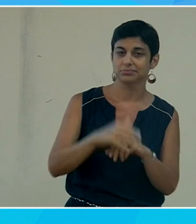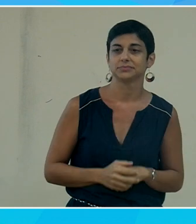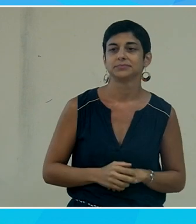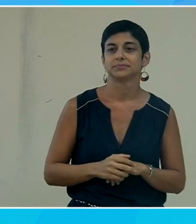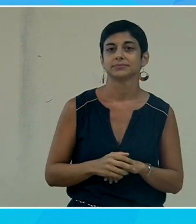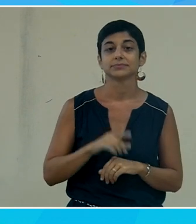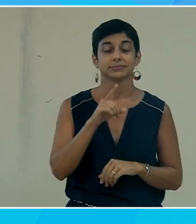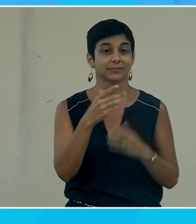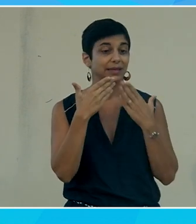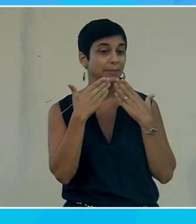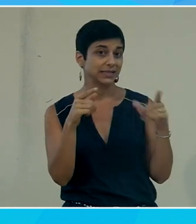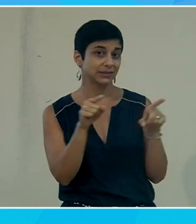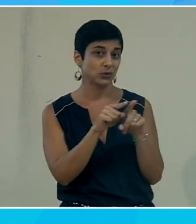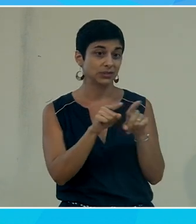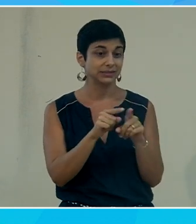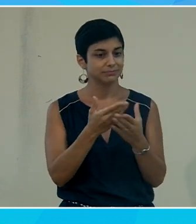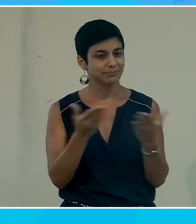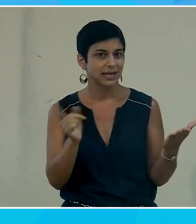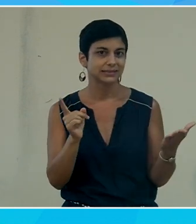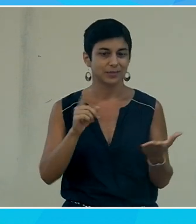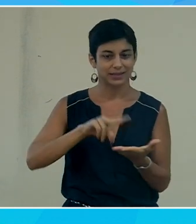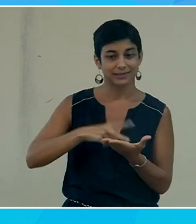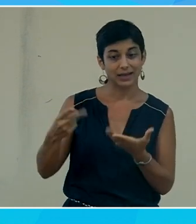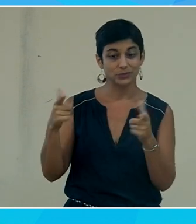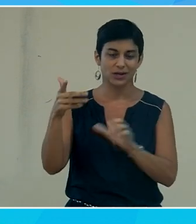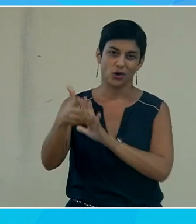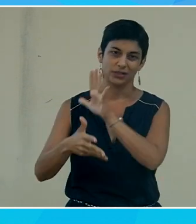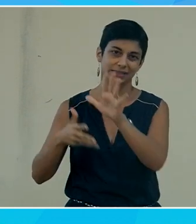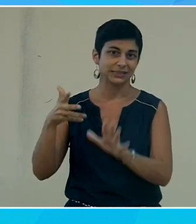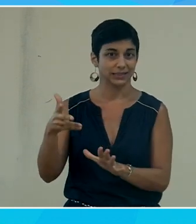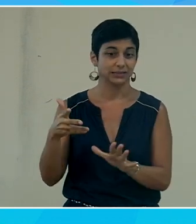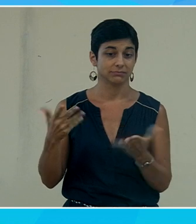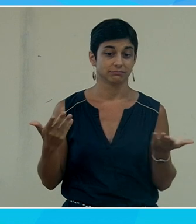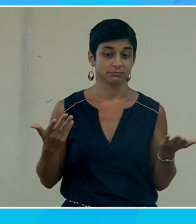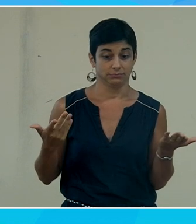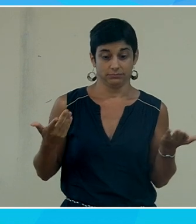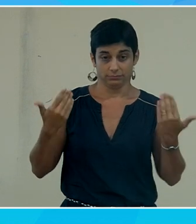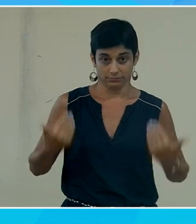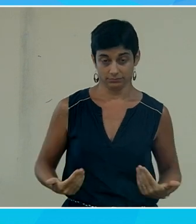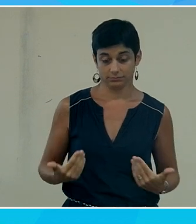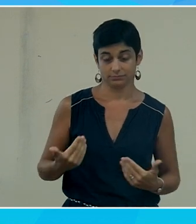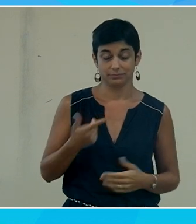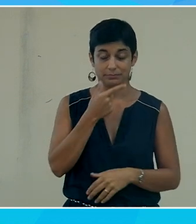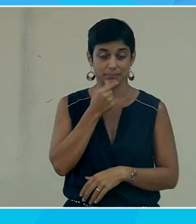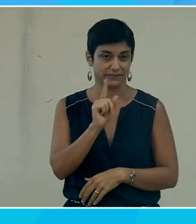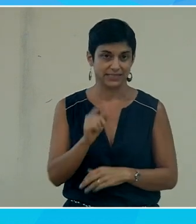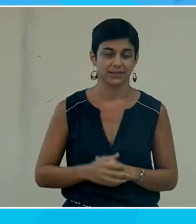remerciement les remercie également parce que c'est pas simple de traduire en langage des signes quand on est à distance en langue des signes pardon